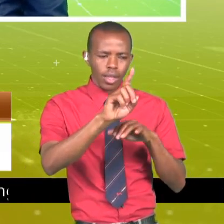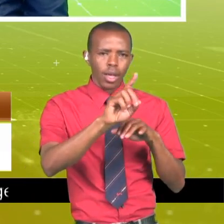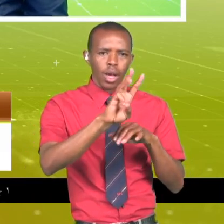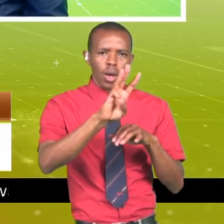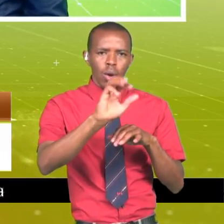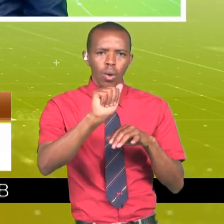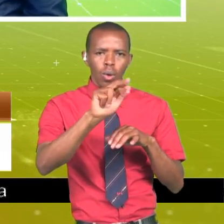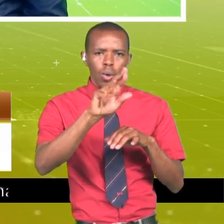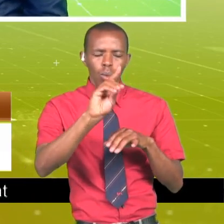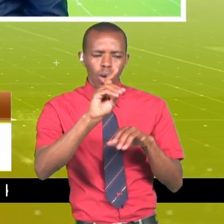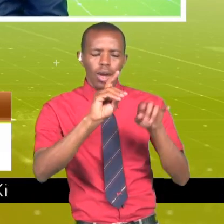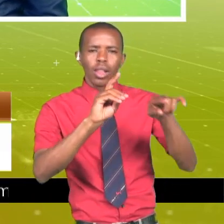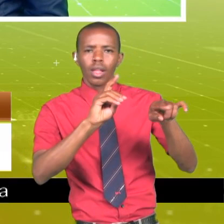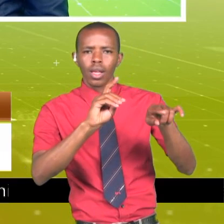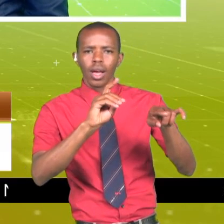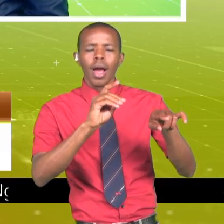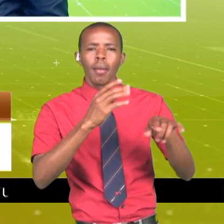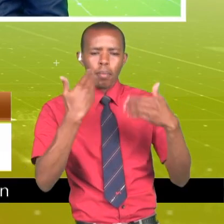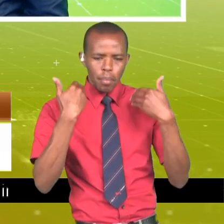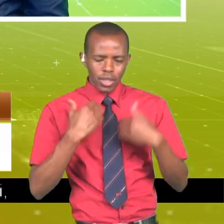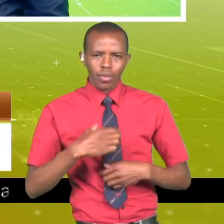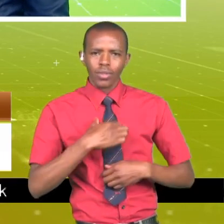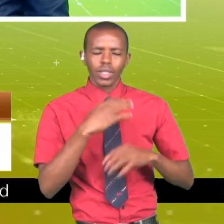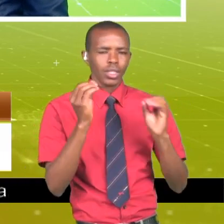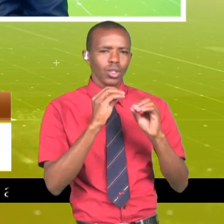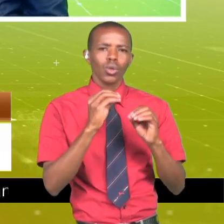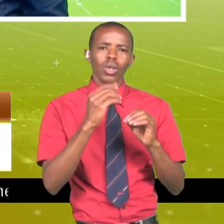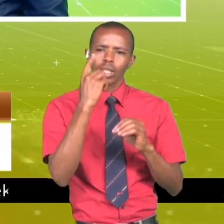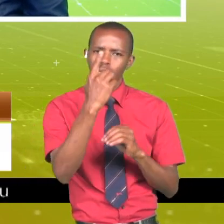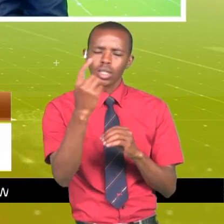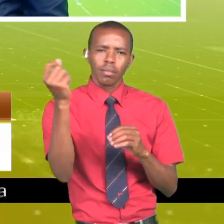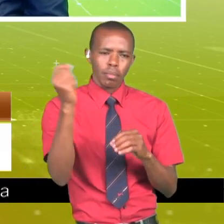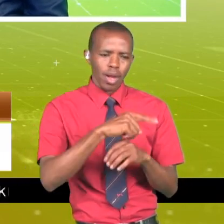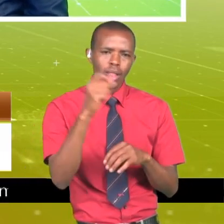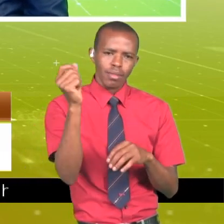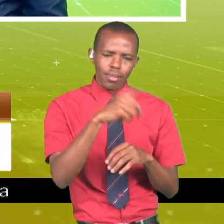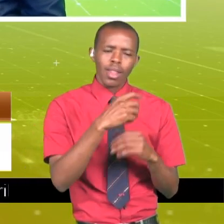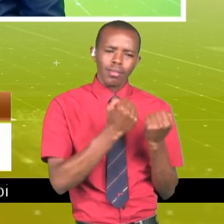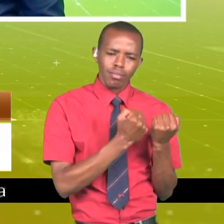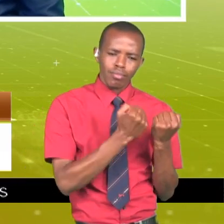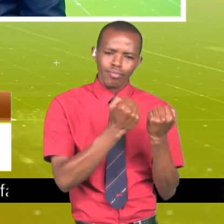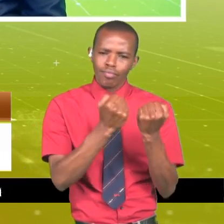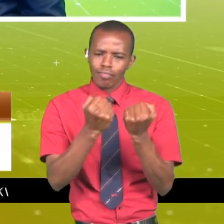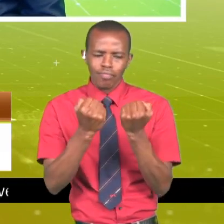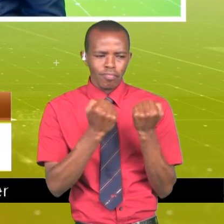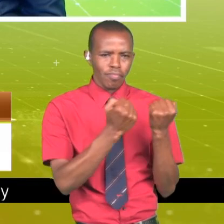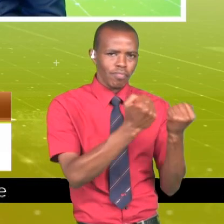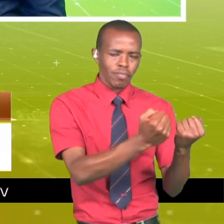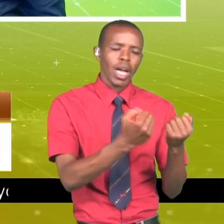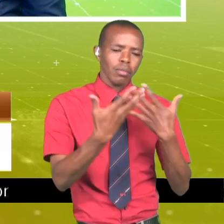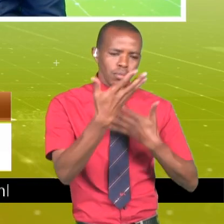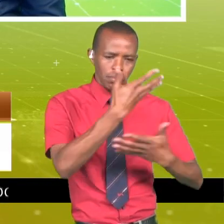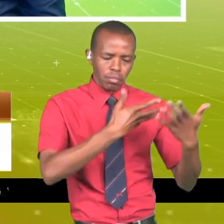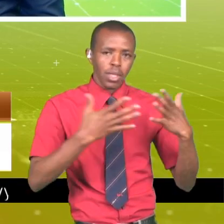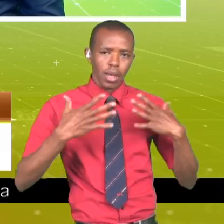zikupale. Ambayo sitembelei kila muezi na uwa nasunguka nikiwa na sungumza na wale wanainchi. Na